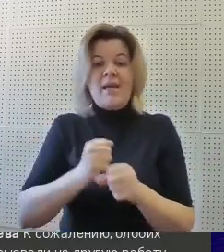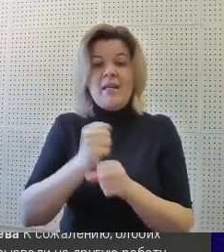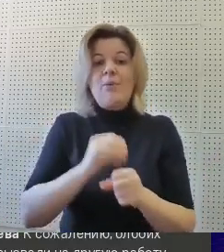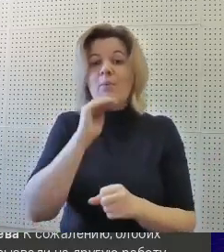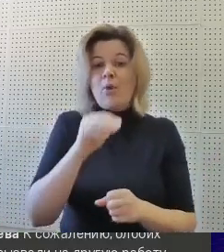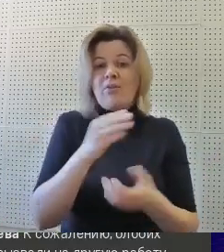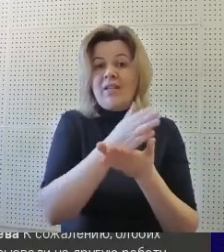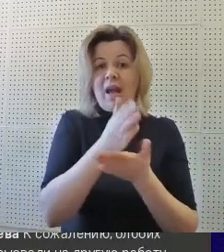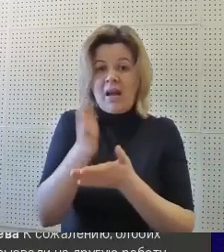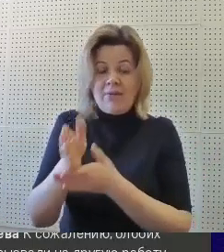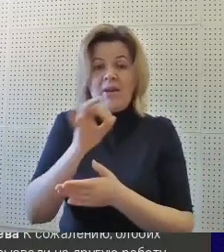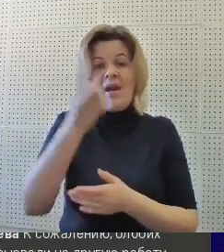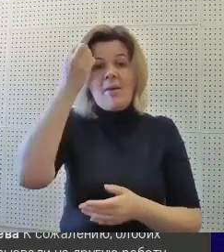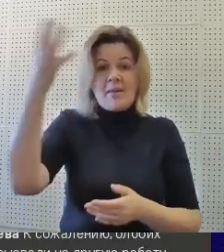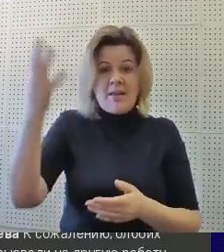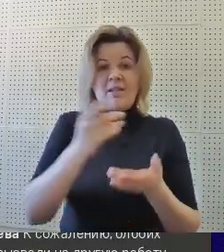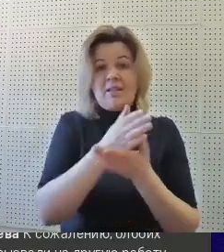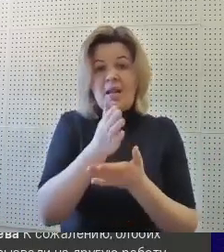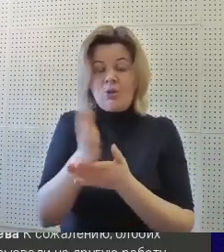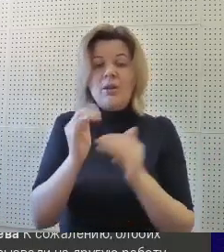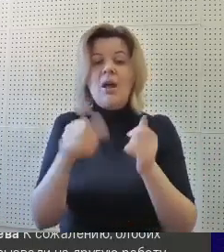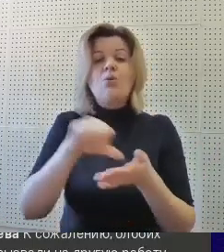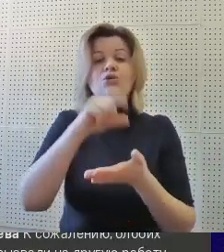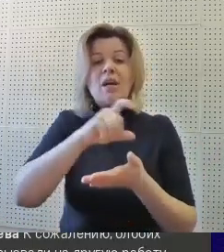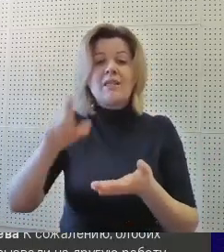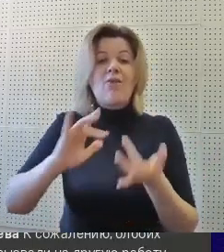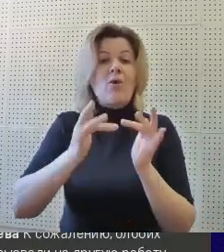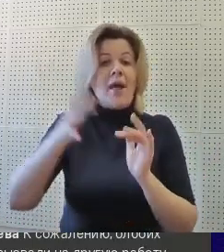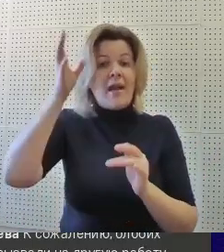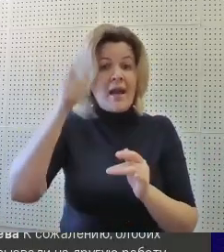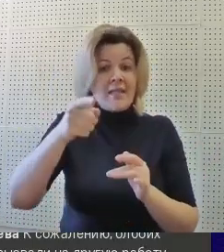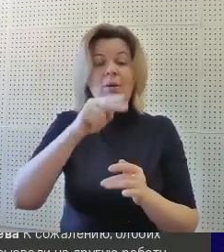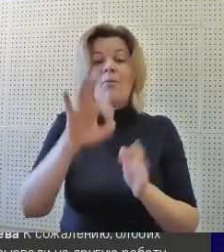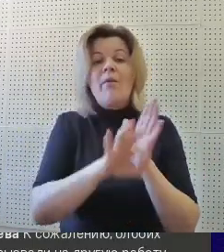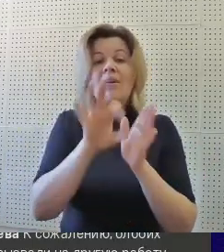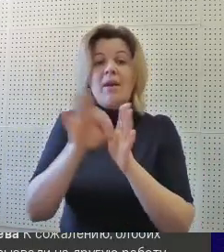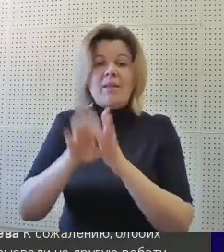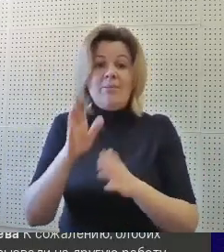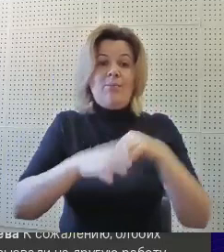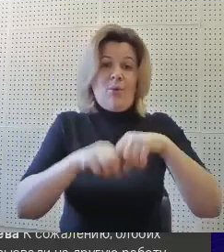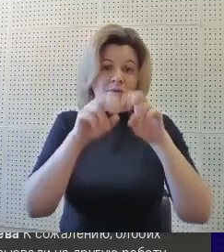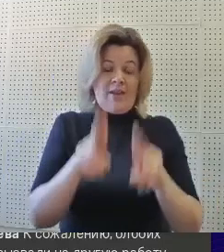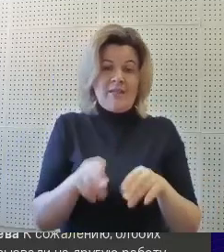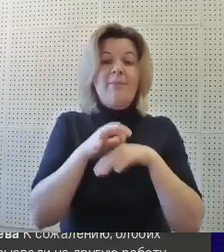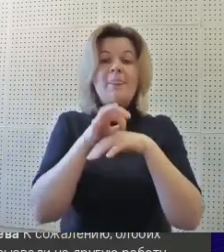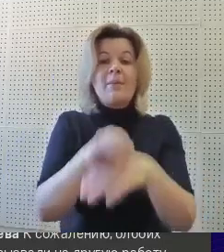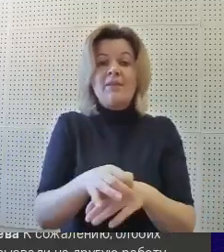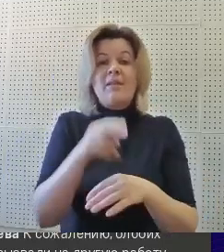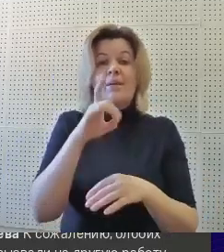профтреков и образовательных траекторий для участников онлайн-академии по выбранным профессиям.